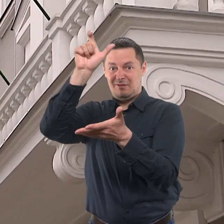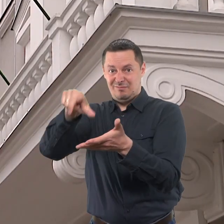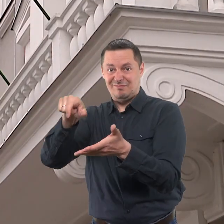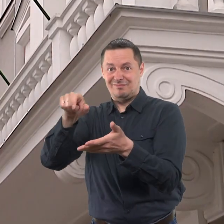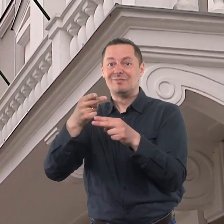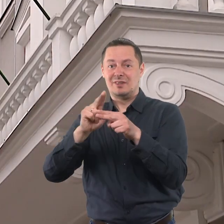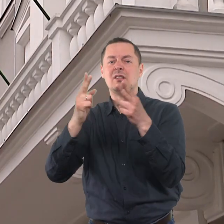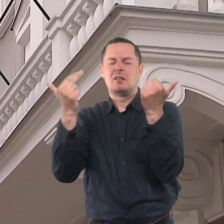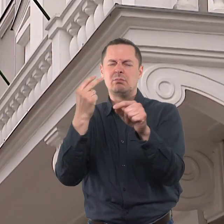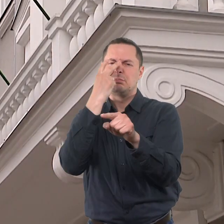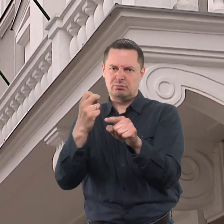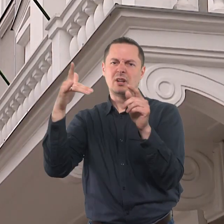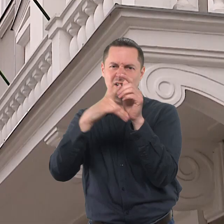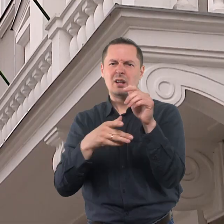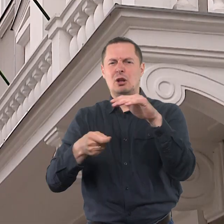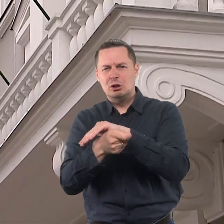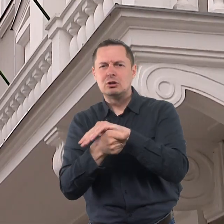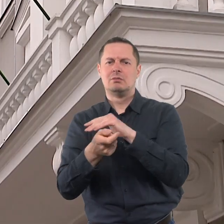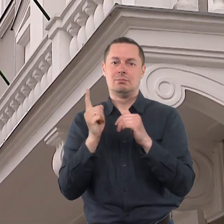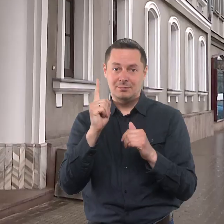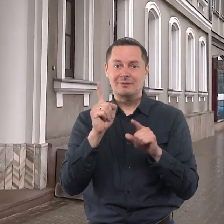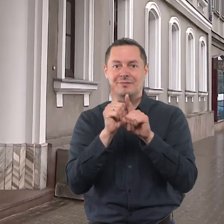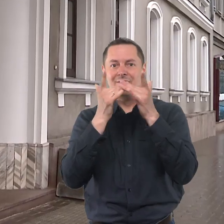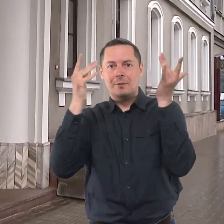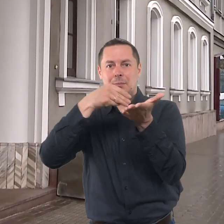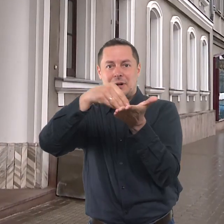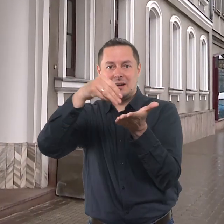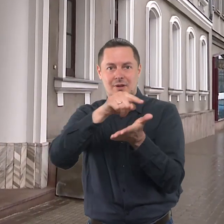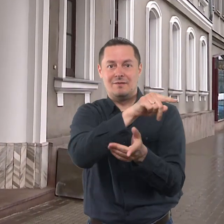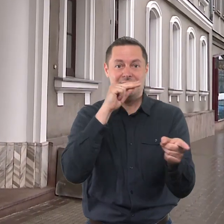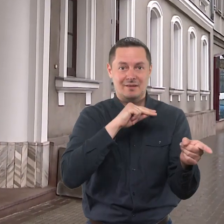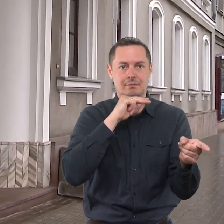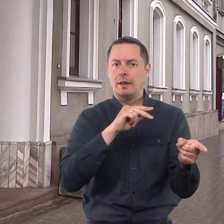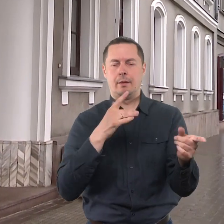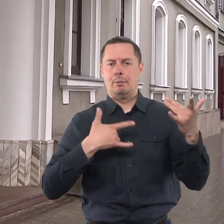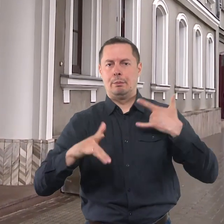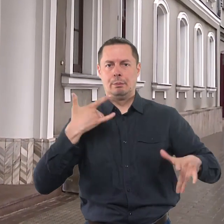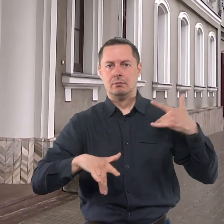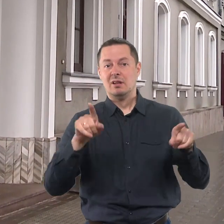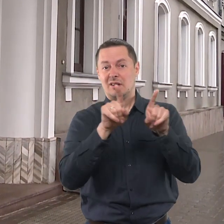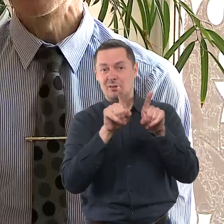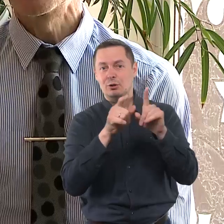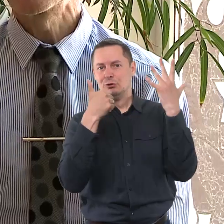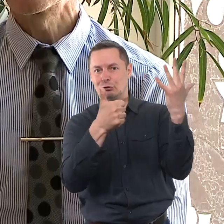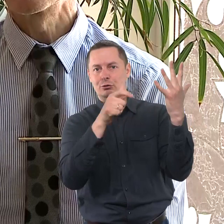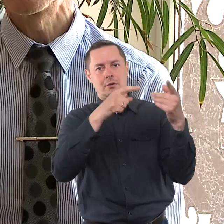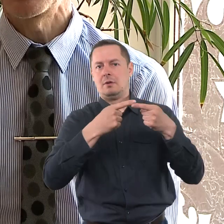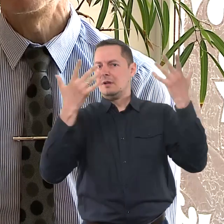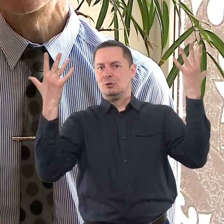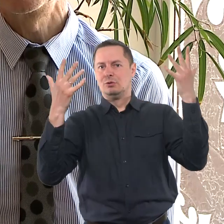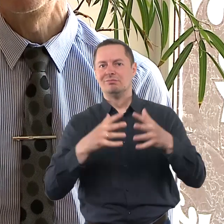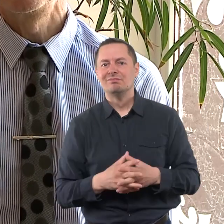kategoriškai neigė, jog dario nusikaltimą vykdant viešuosius pirkimos. Kiti kaltinamėji savo kalte neigė. Teismas